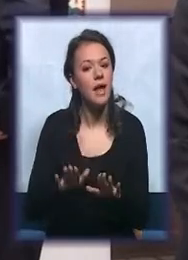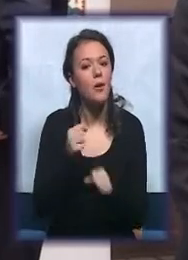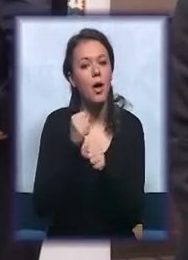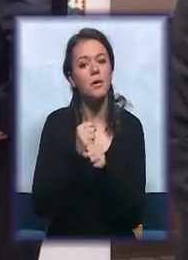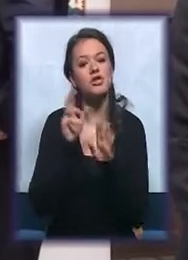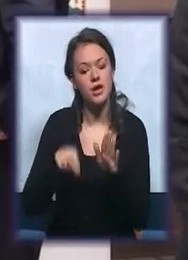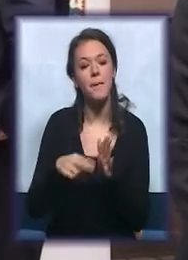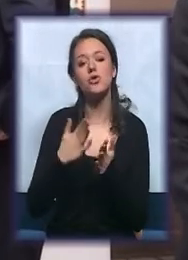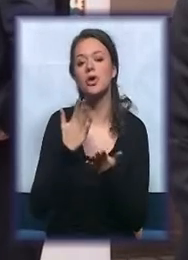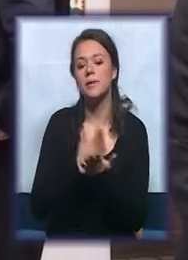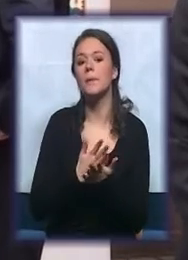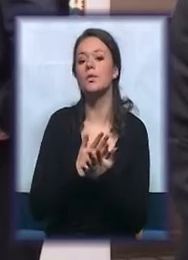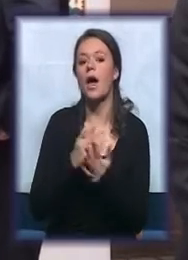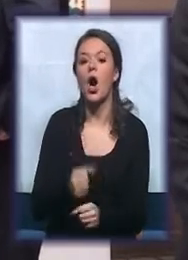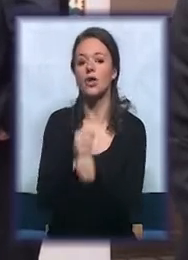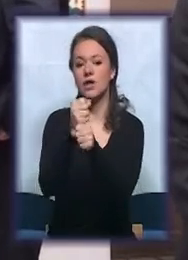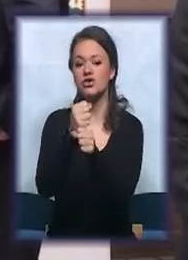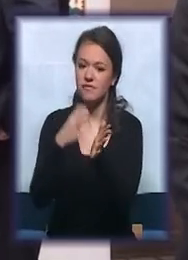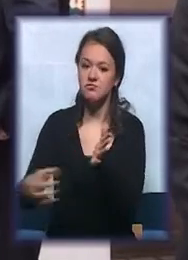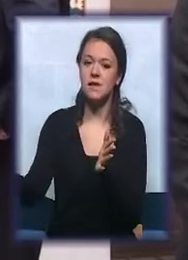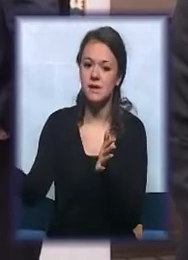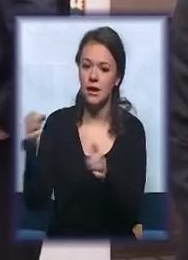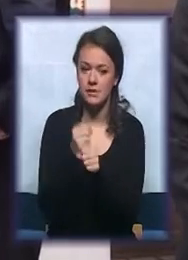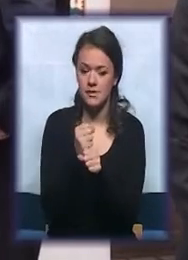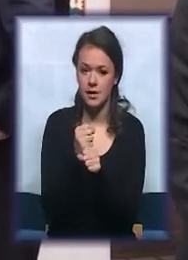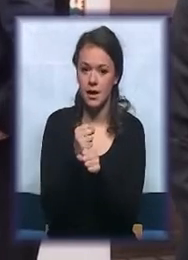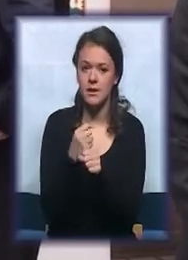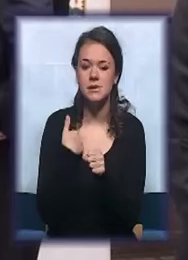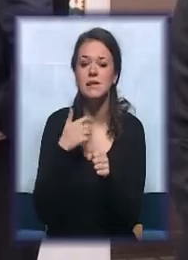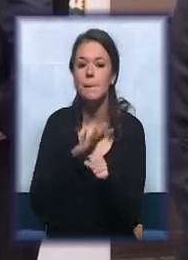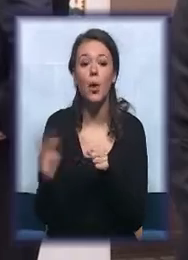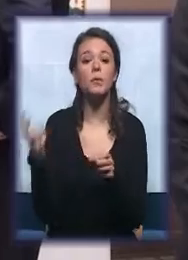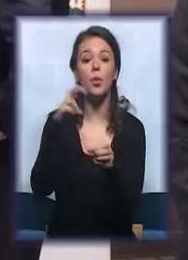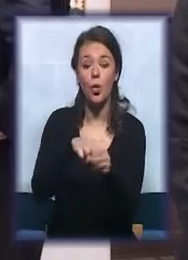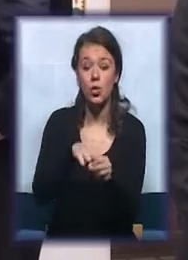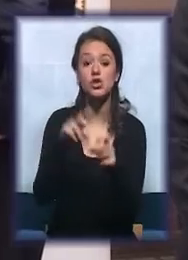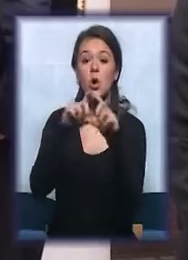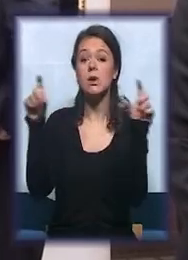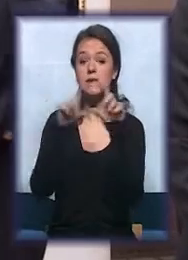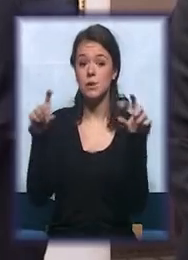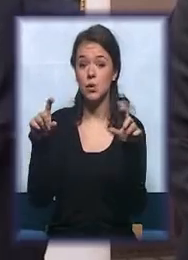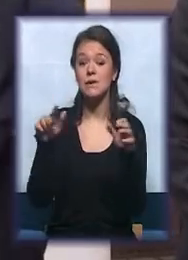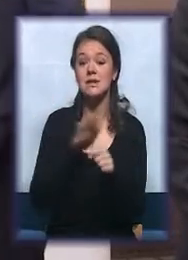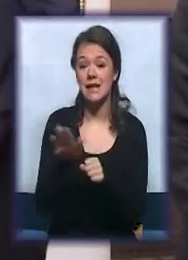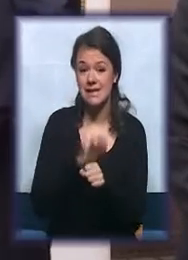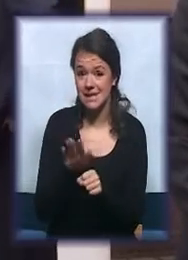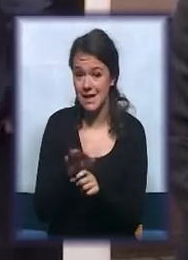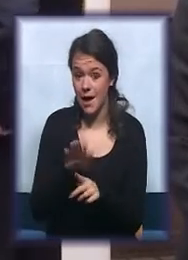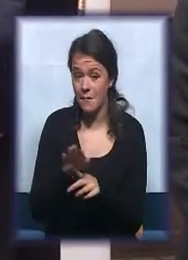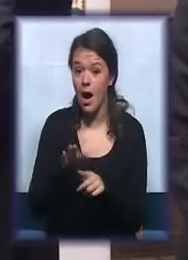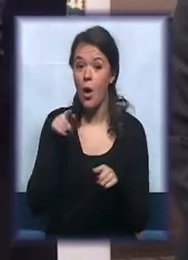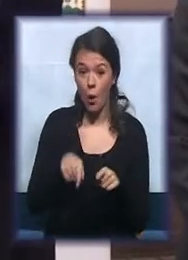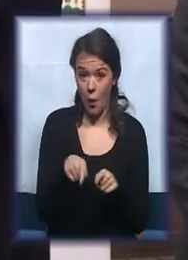da može da bude udrživ. Dakle, da se potpuno uključi u institucije sistema, dakle u ovom konkretnom